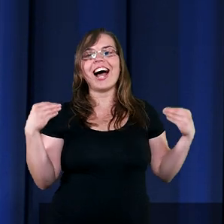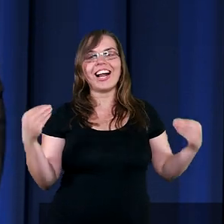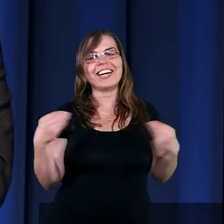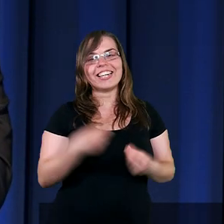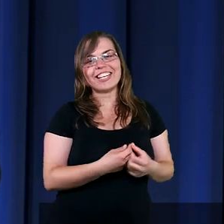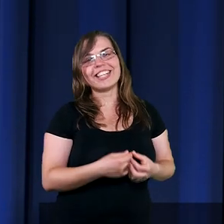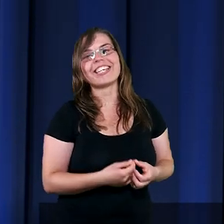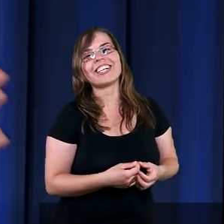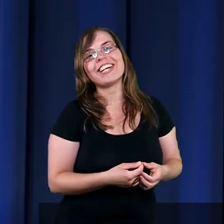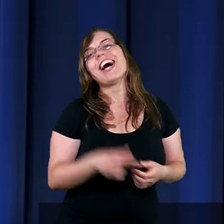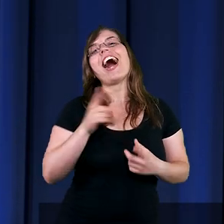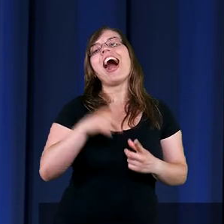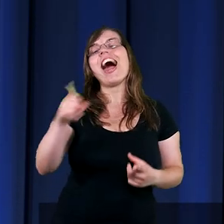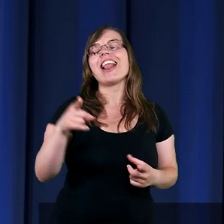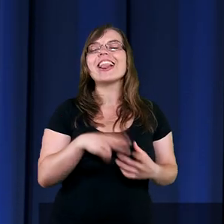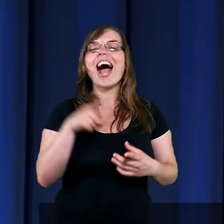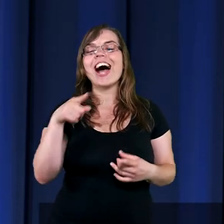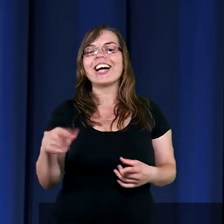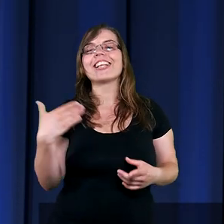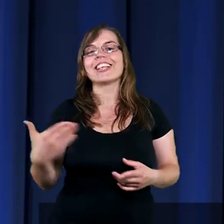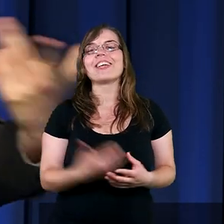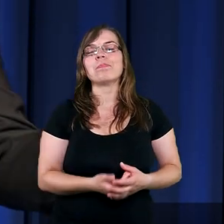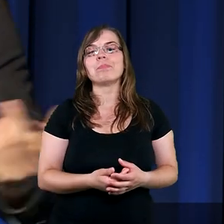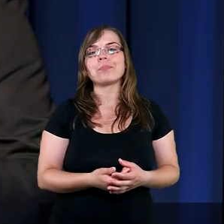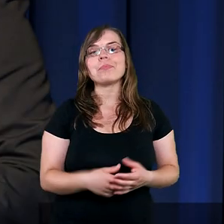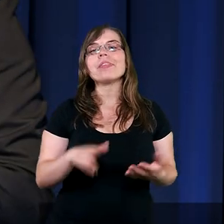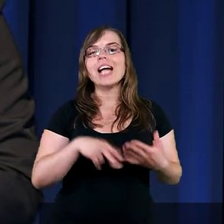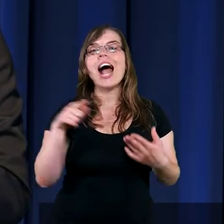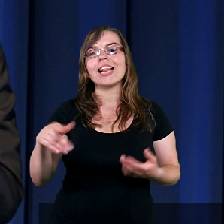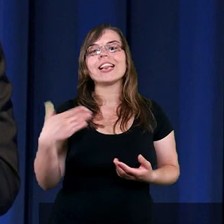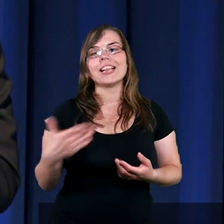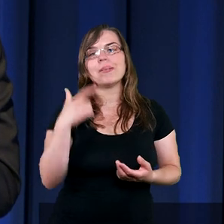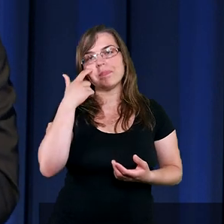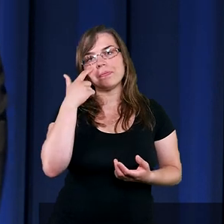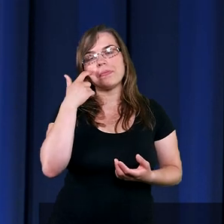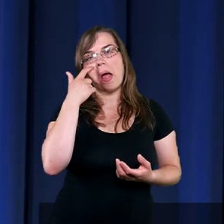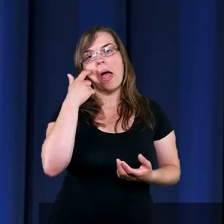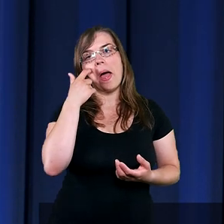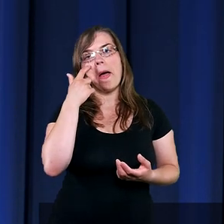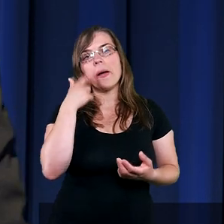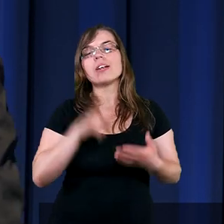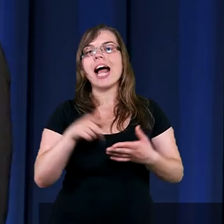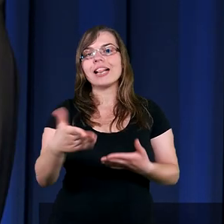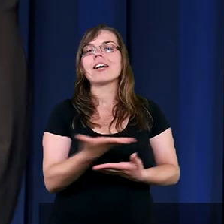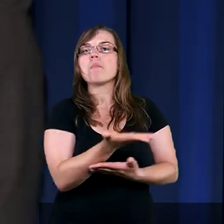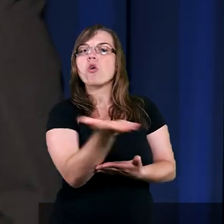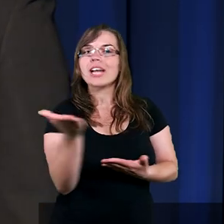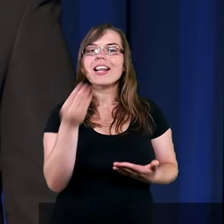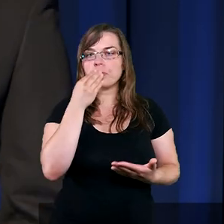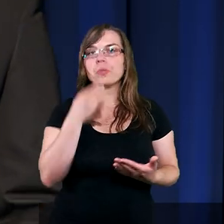Więc, ale na tym, na tym, na tym, na tych poczęstunkach,